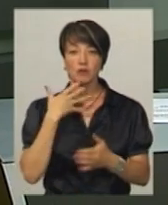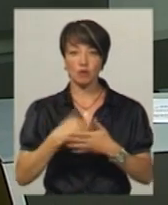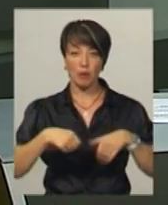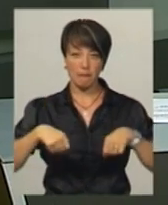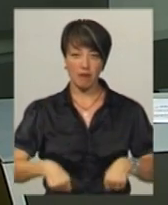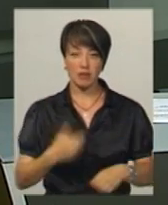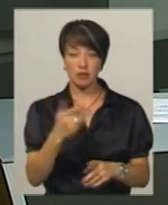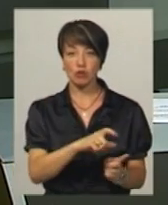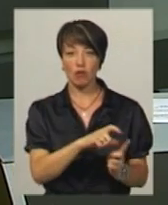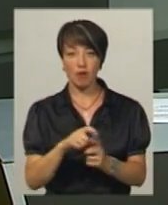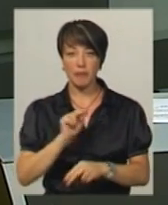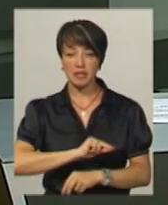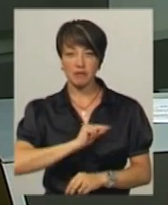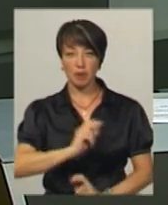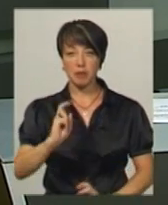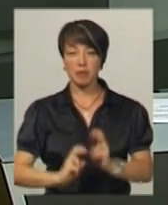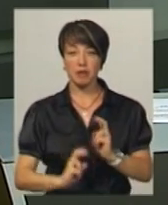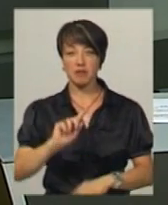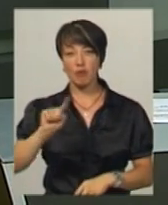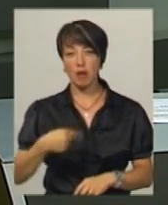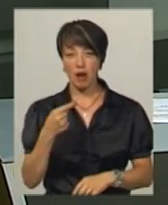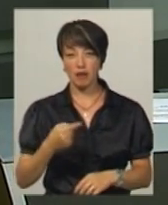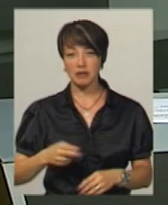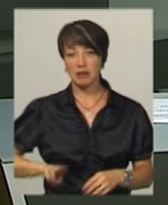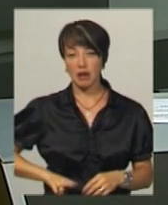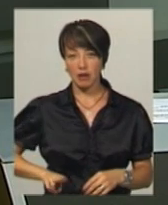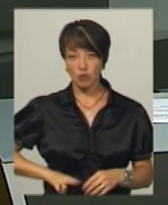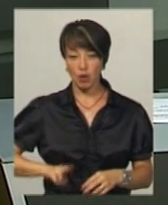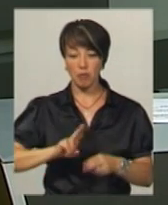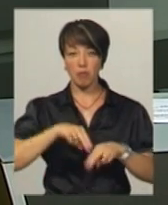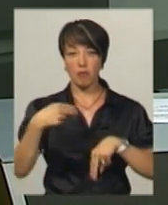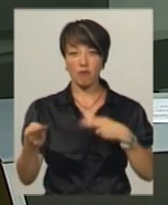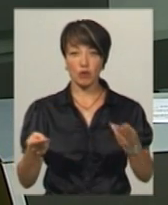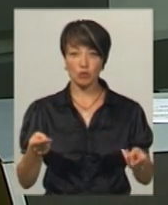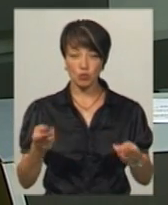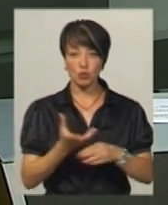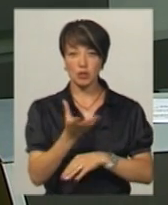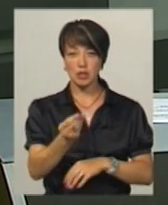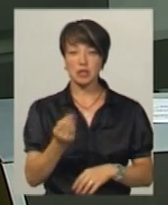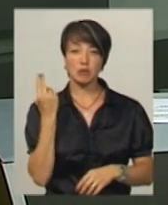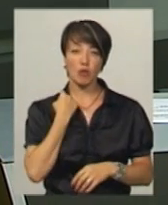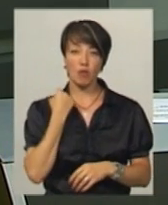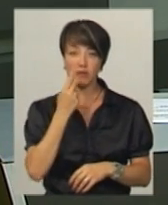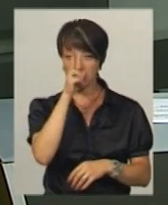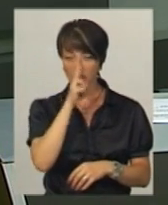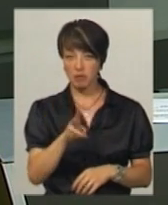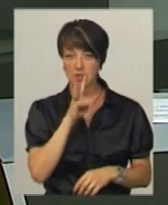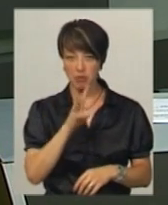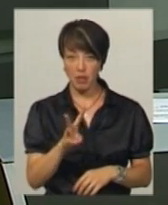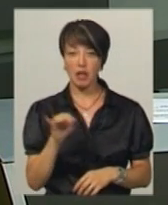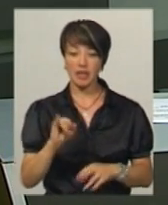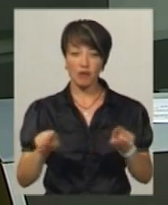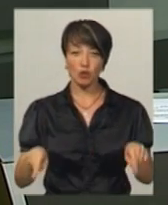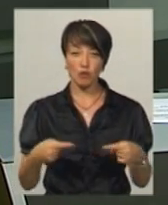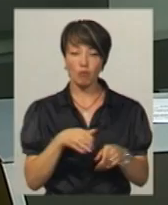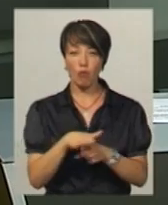права. За її словами, працівники підприємства вимагають від директора Сергія Кириченка виплатити заборговану за два місяці зарплату та